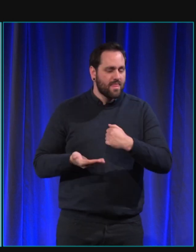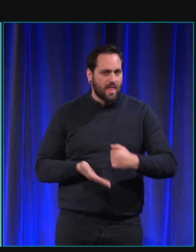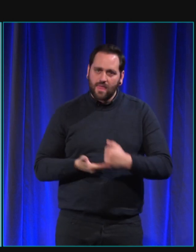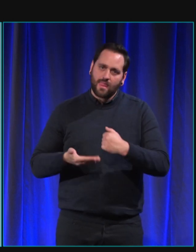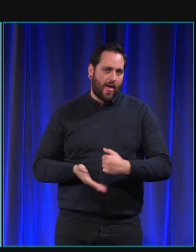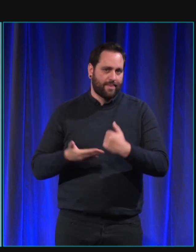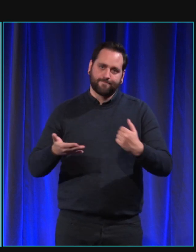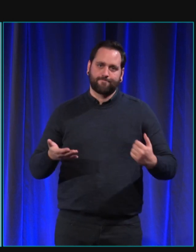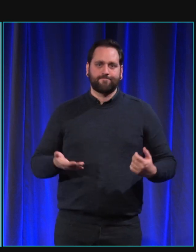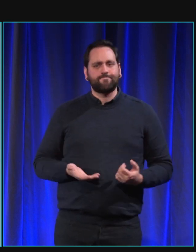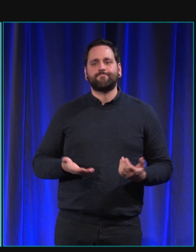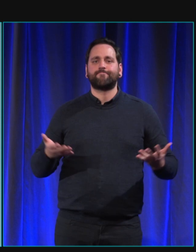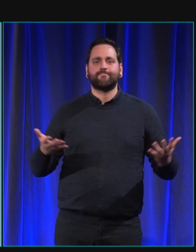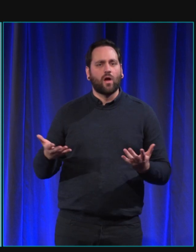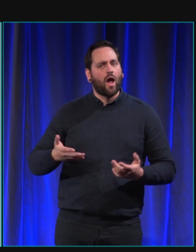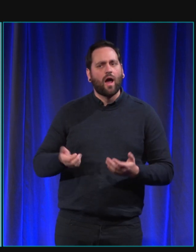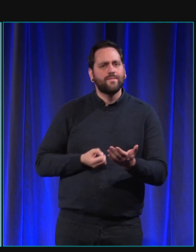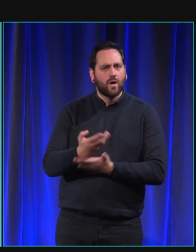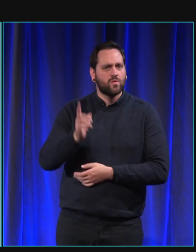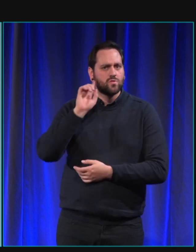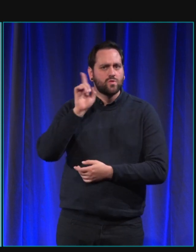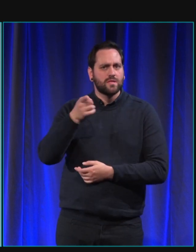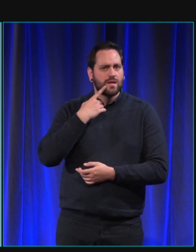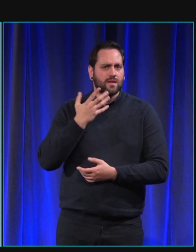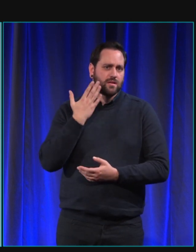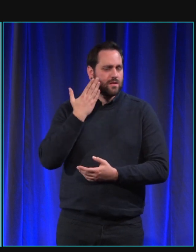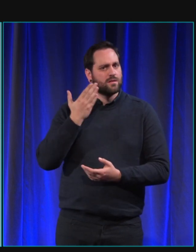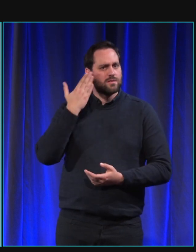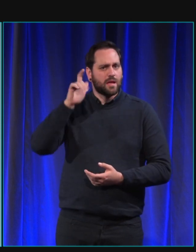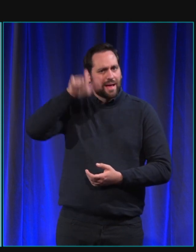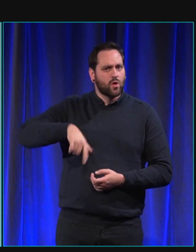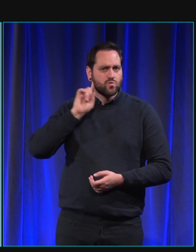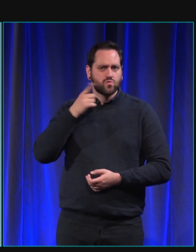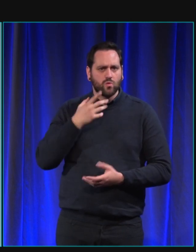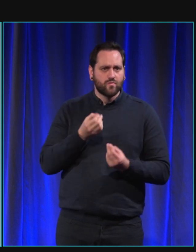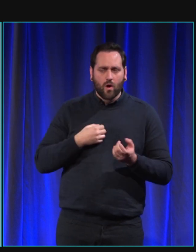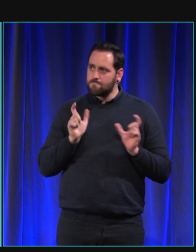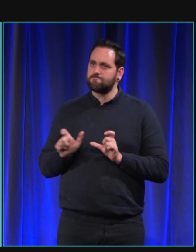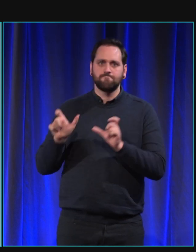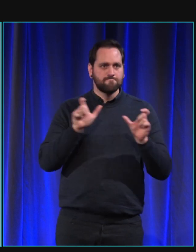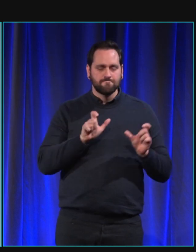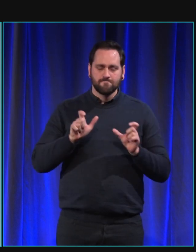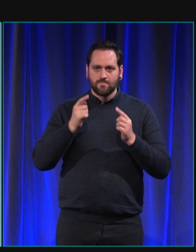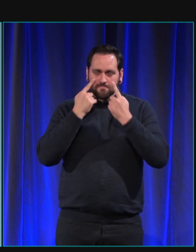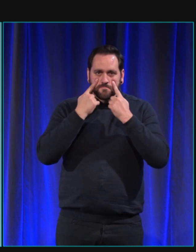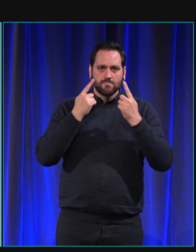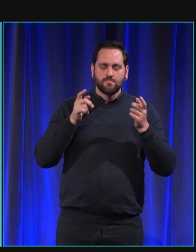Il faut savoir que la surdité entraîne une hyper-vigilance des personnes, un stress quotidien.